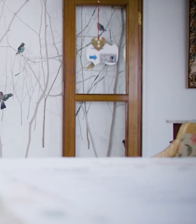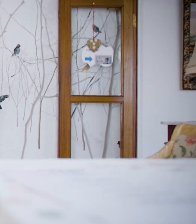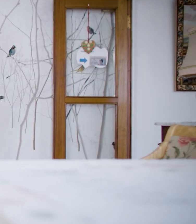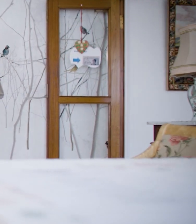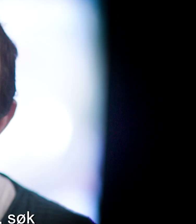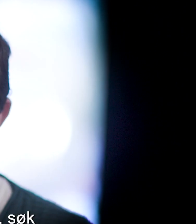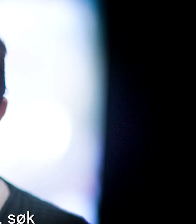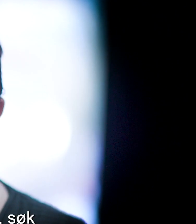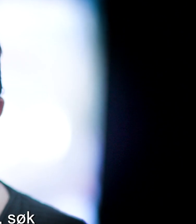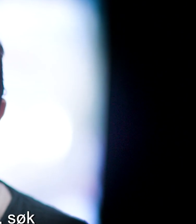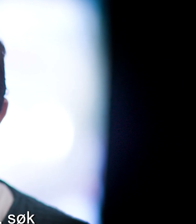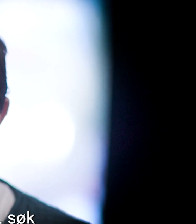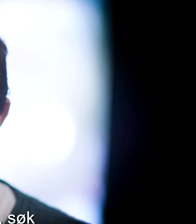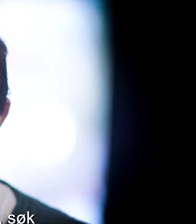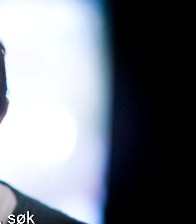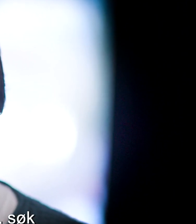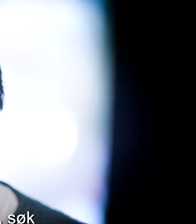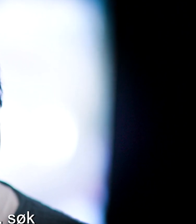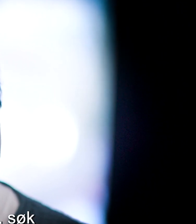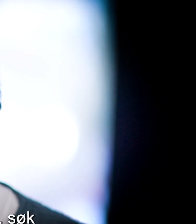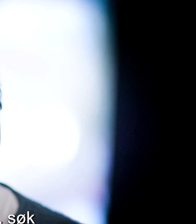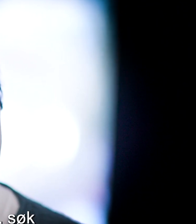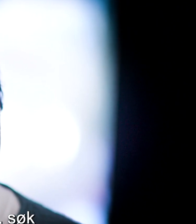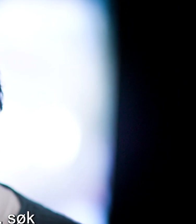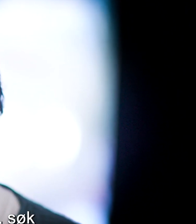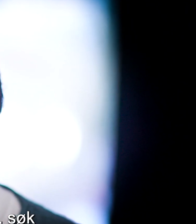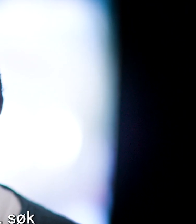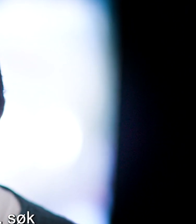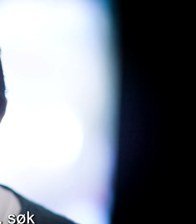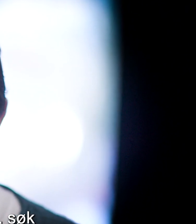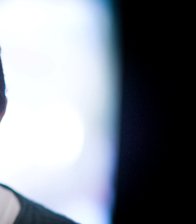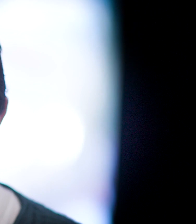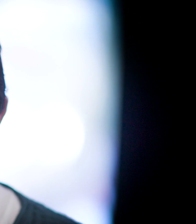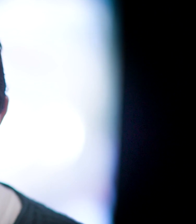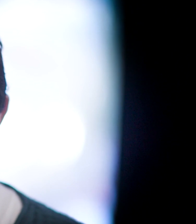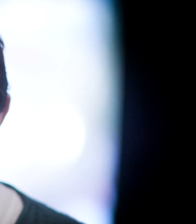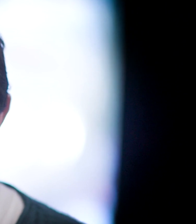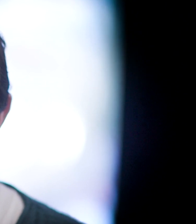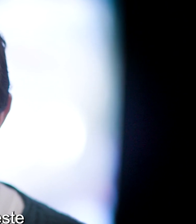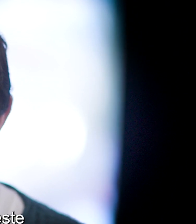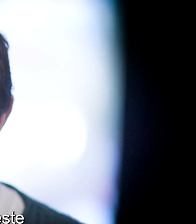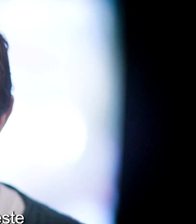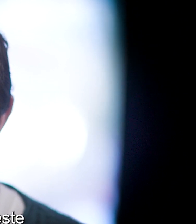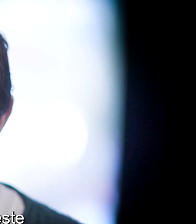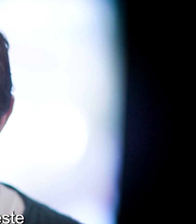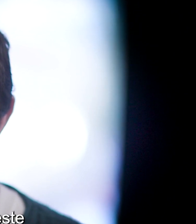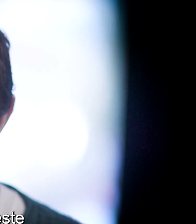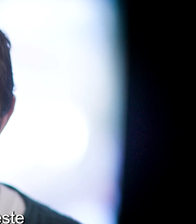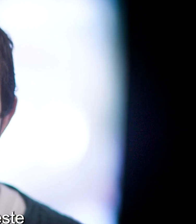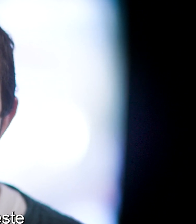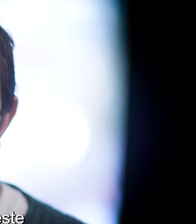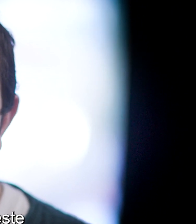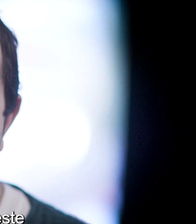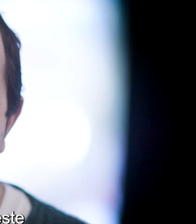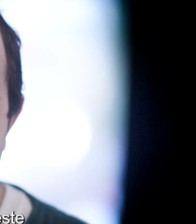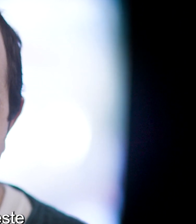Felix Berring, hva så rolle mot kjøkken? Jeg anbefaler dere, søk gjennom helt med. Det er verdens beste